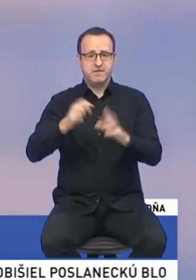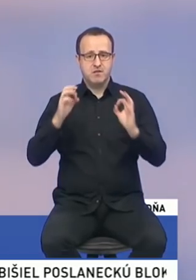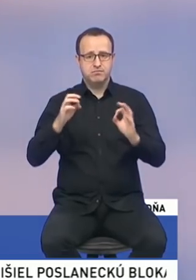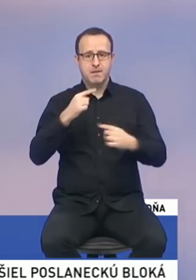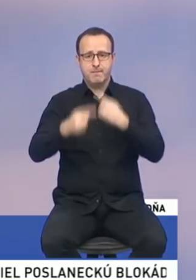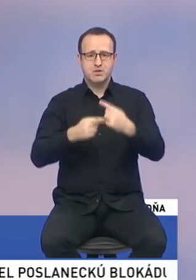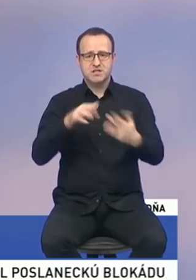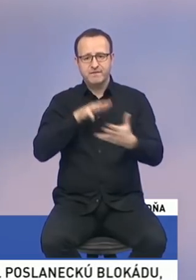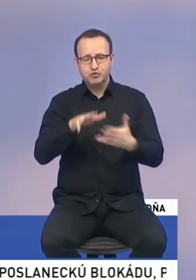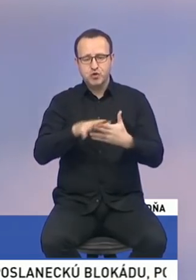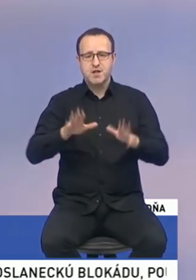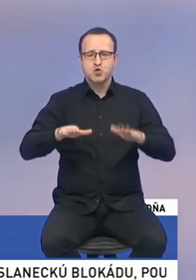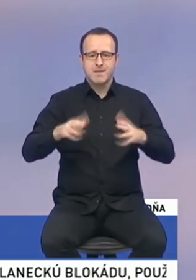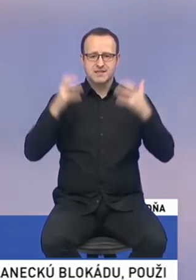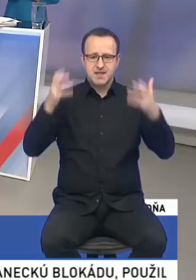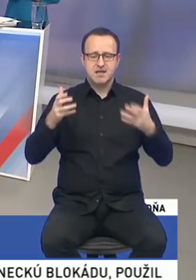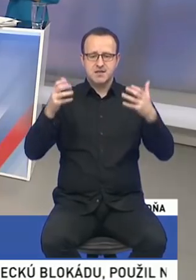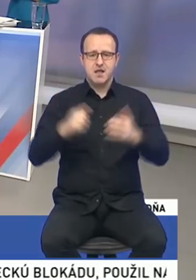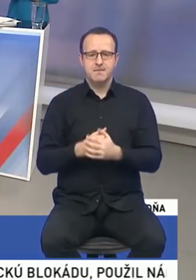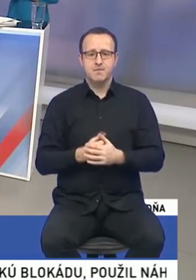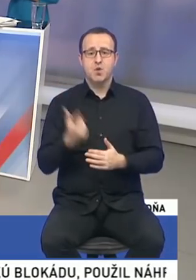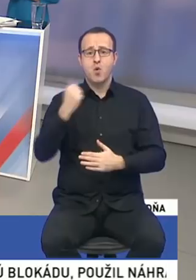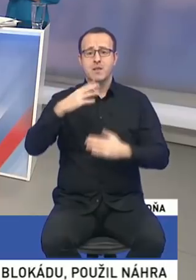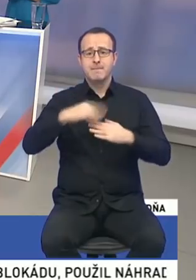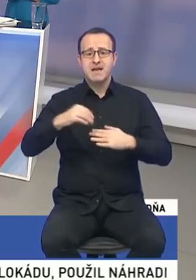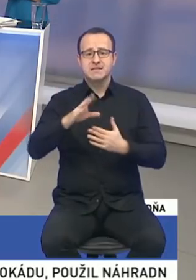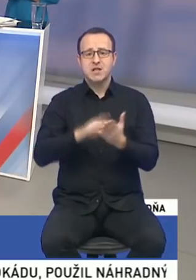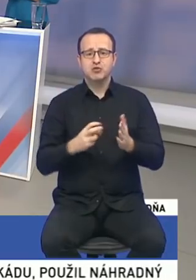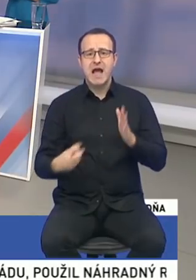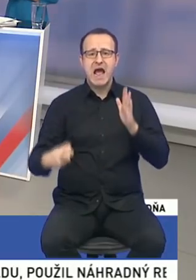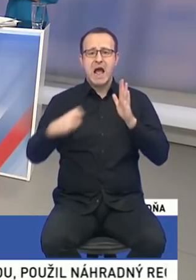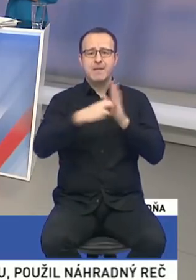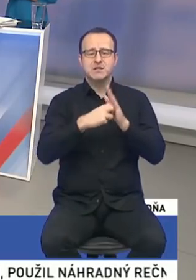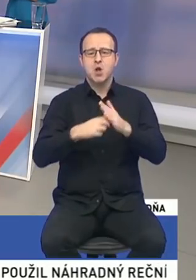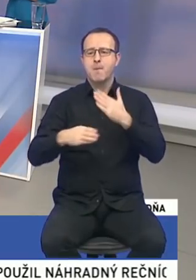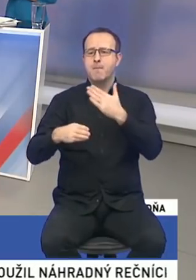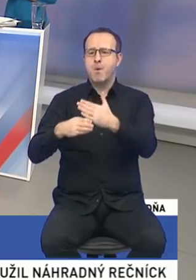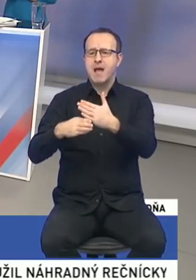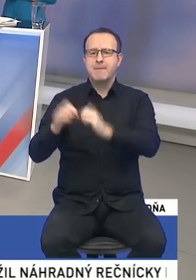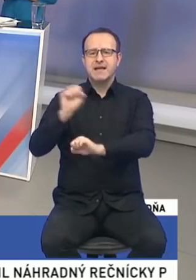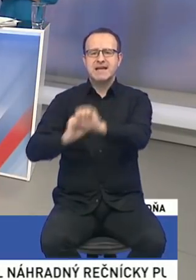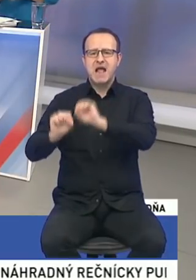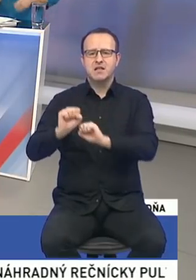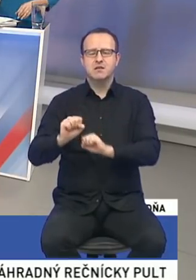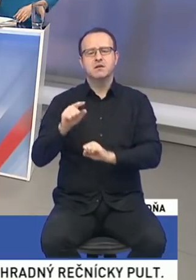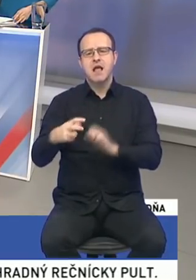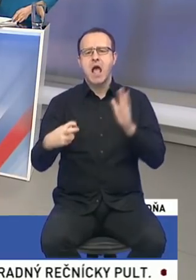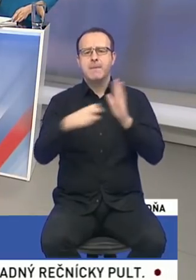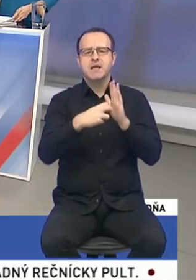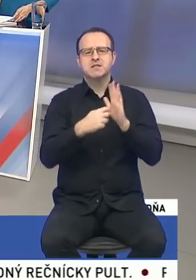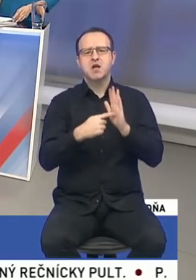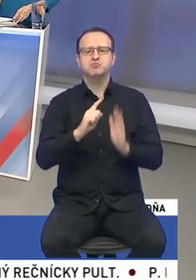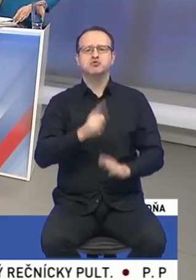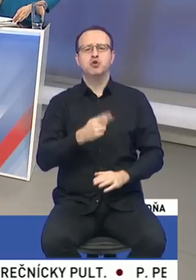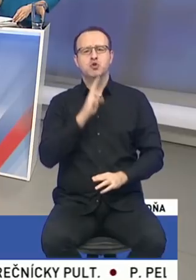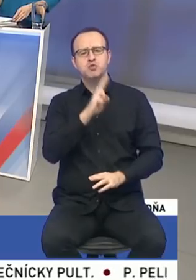procese vyšetrovania aj domáceho násilia. Od marca sa má spustiť aplikácia Pomáham chrániť. Čo si o nej slúbujete a ako to má fungovať? Tak